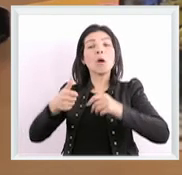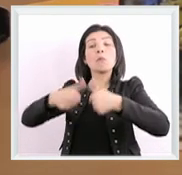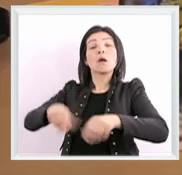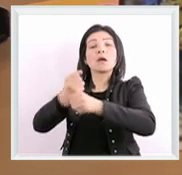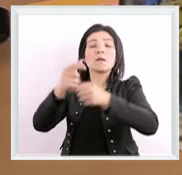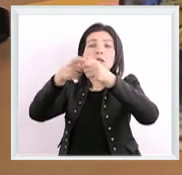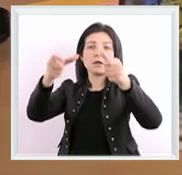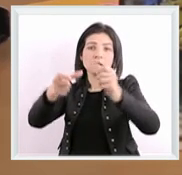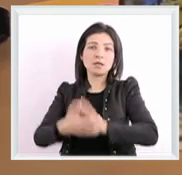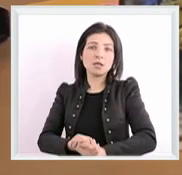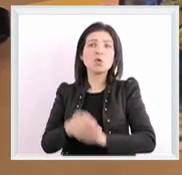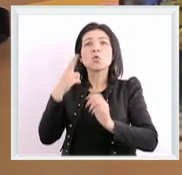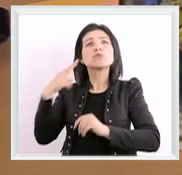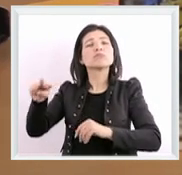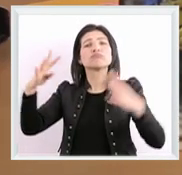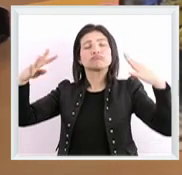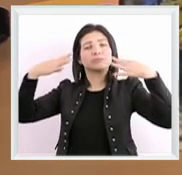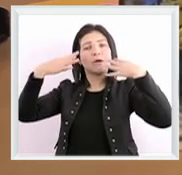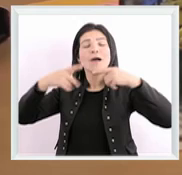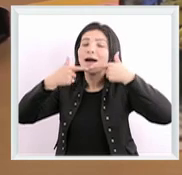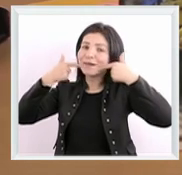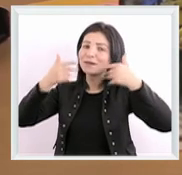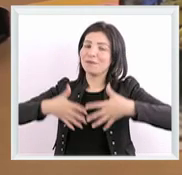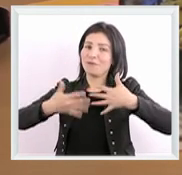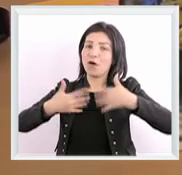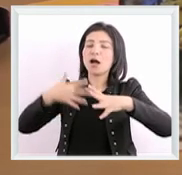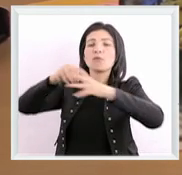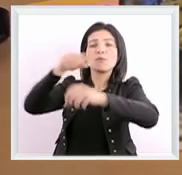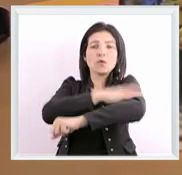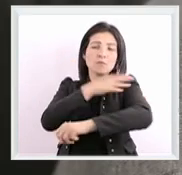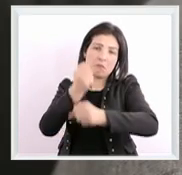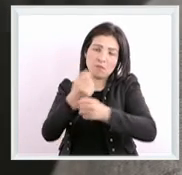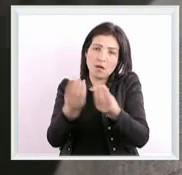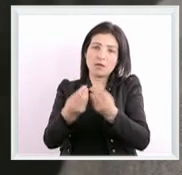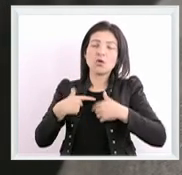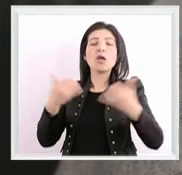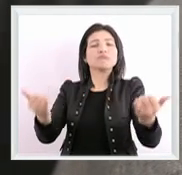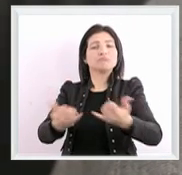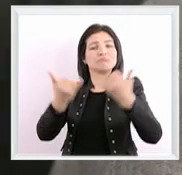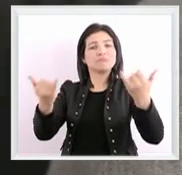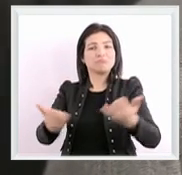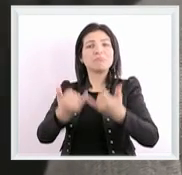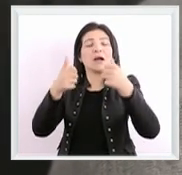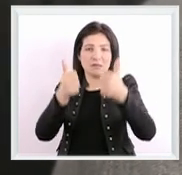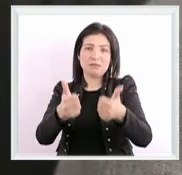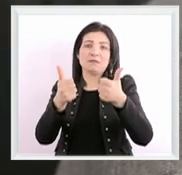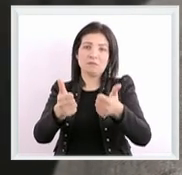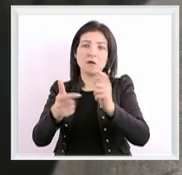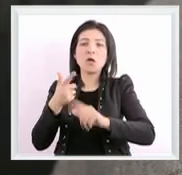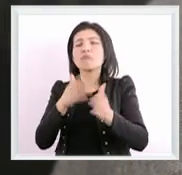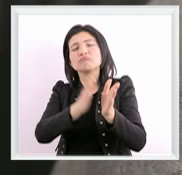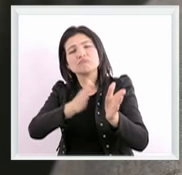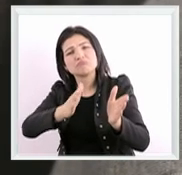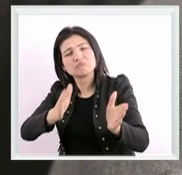غادي استحسننا معا ليخدموا غادي وعجبني الجو غادي وعجبني